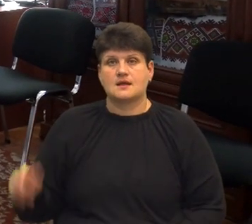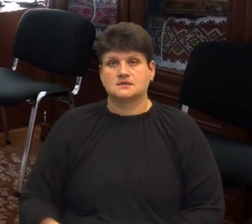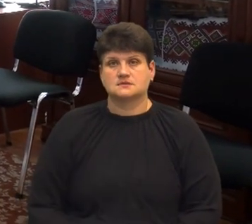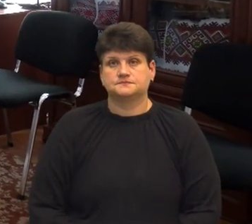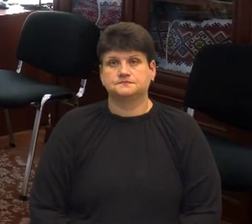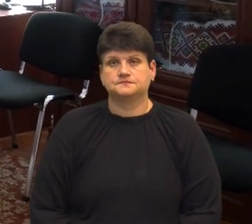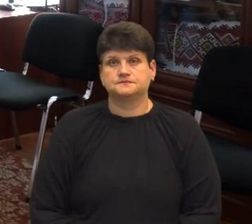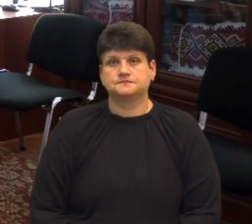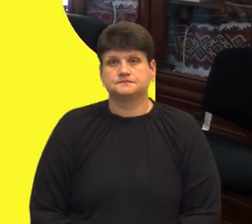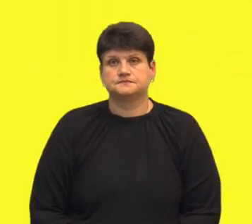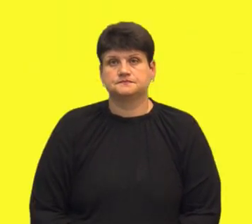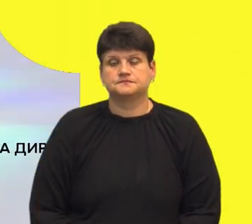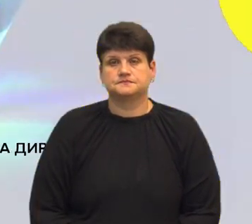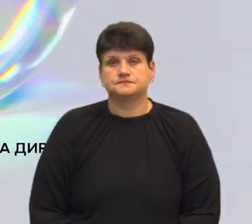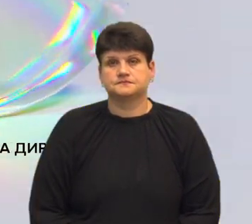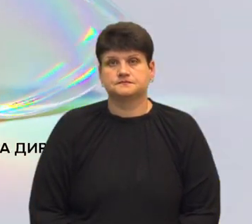Тернопіль.